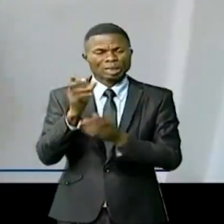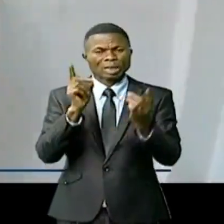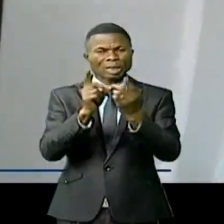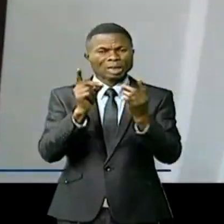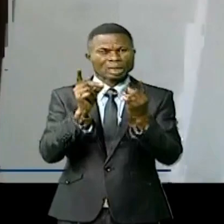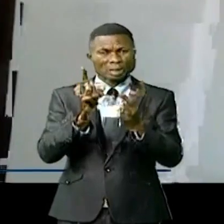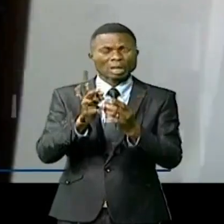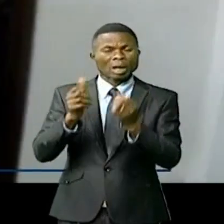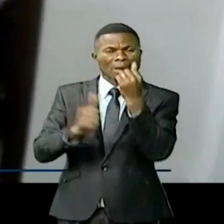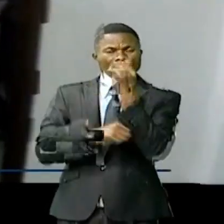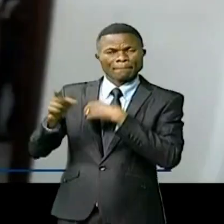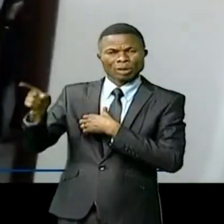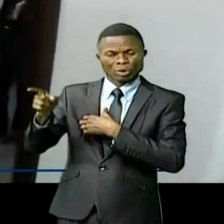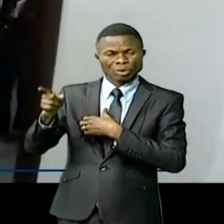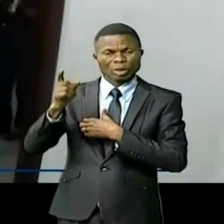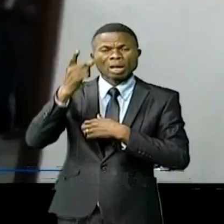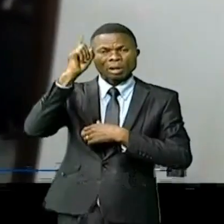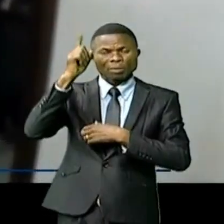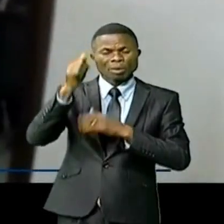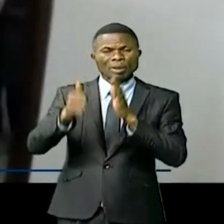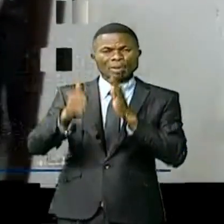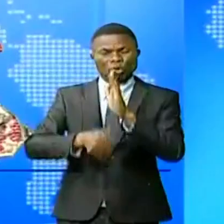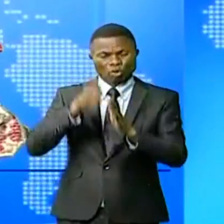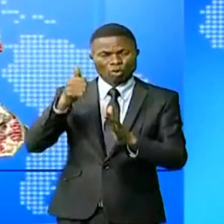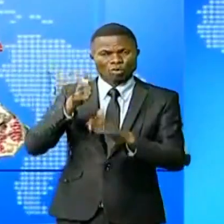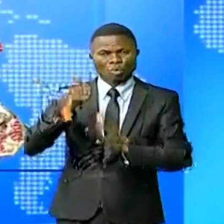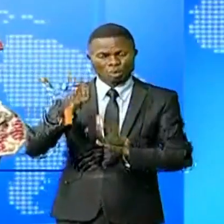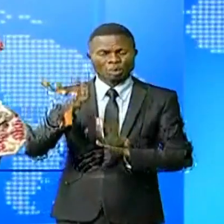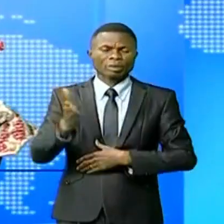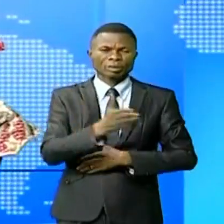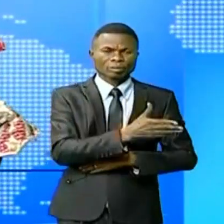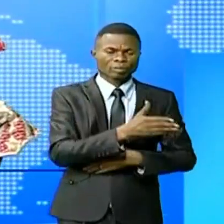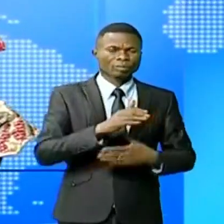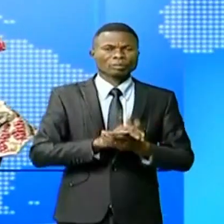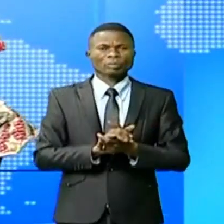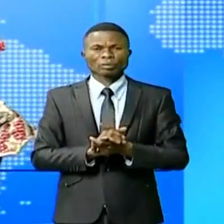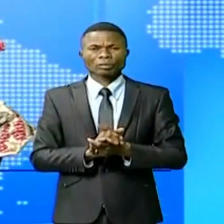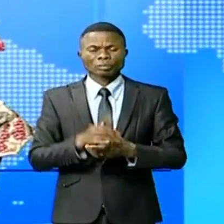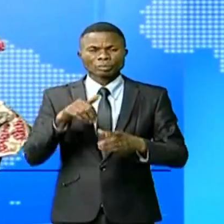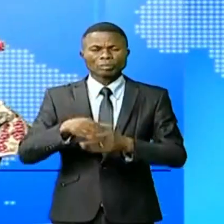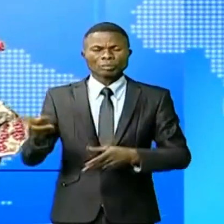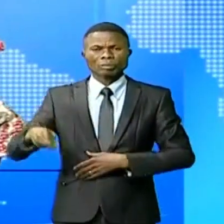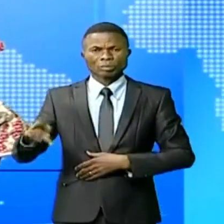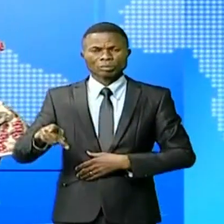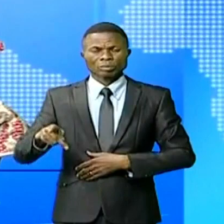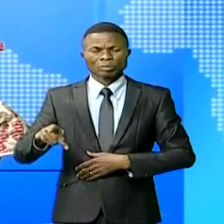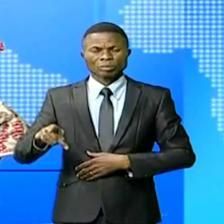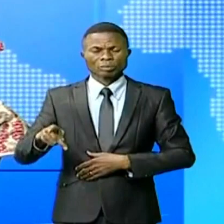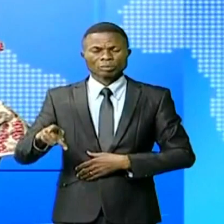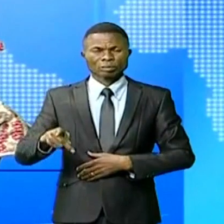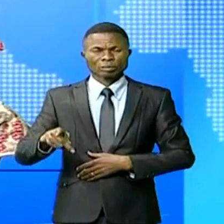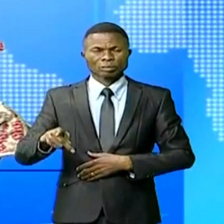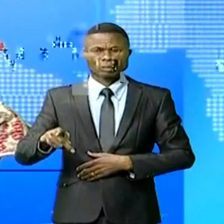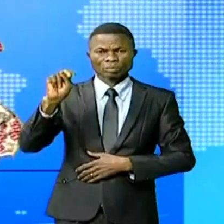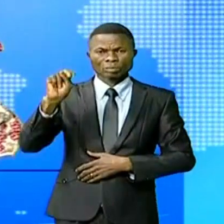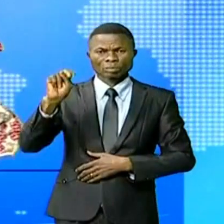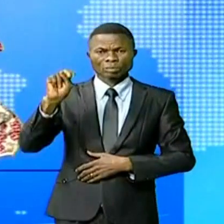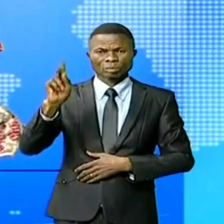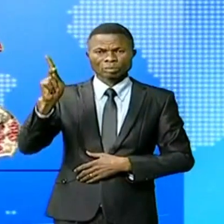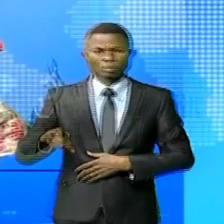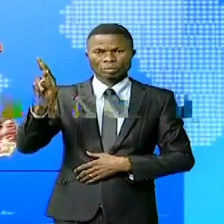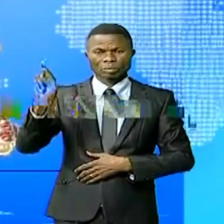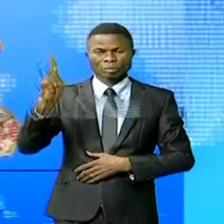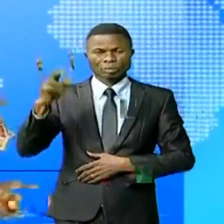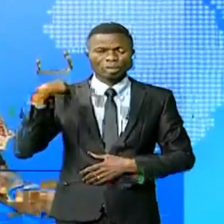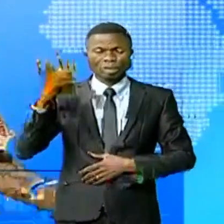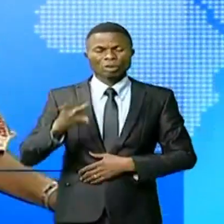ces missionnaires de lundi 1er novembre quand la C. Et dans la province du Sankourou, le gouvernement de